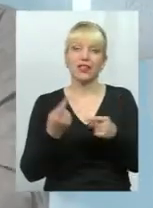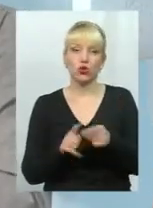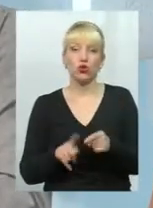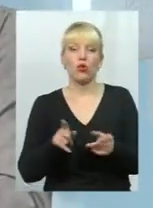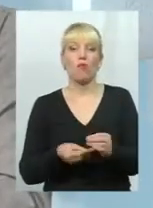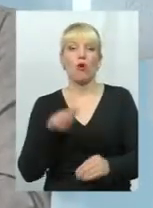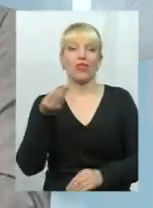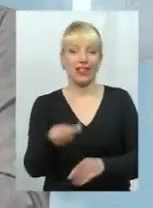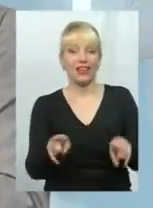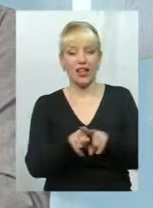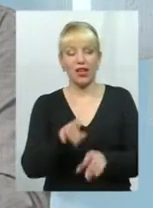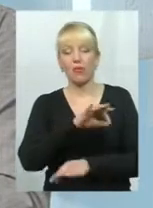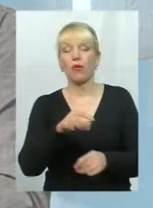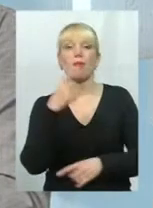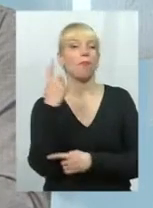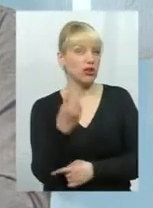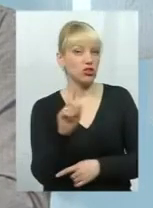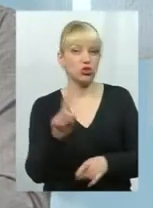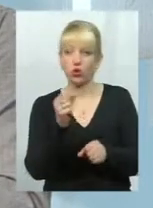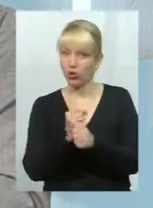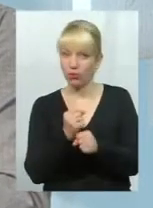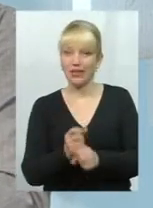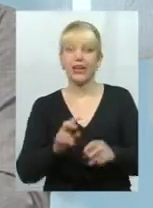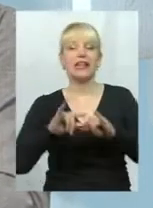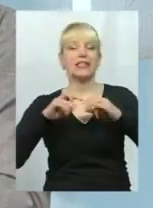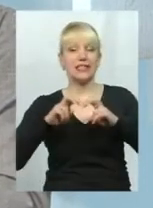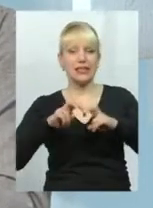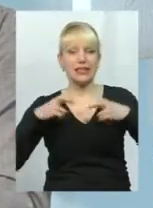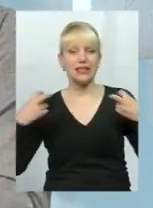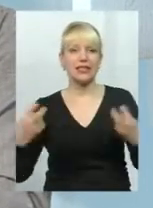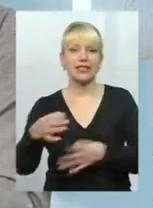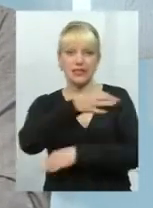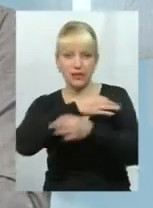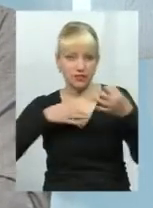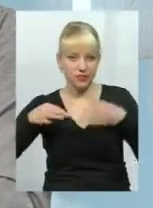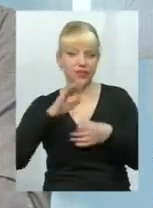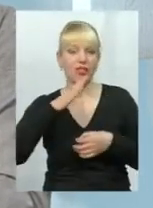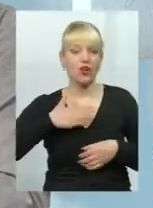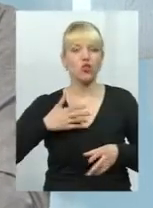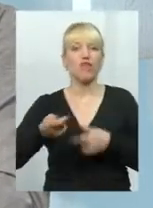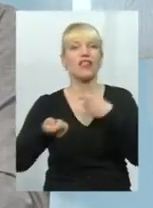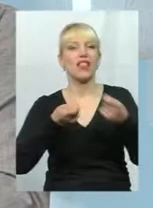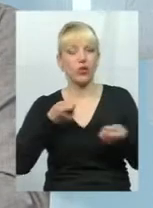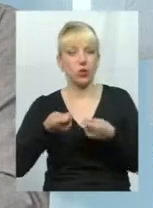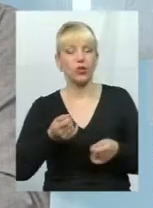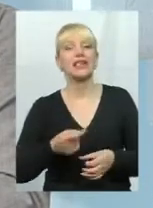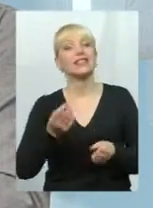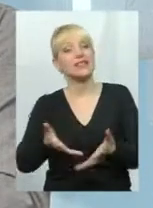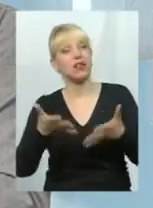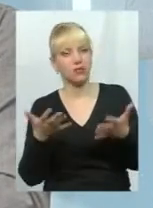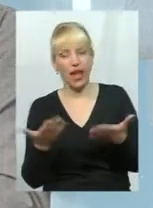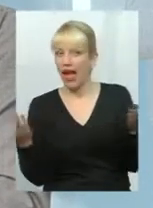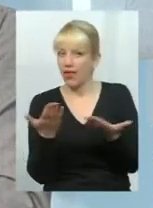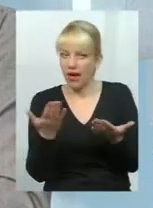проєкт, перше, що зробити? Сісти за круглий стіл переговорів з нашою владою і все-таки з'ясувати, а які ж